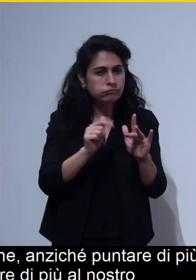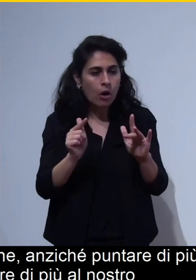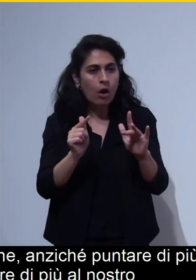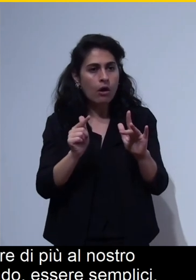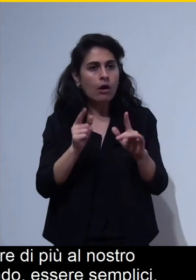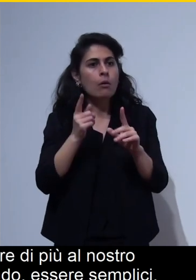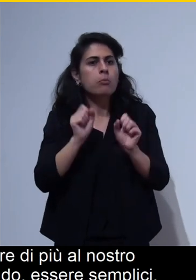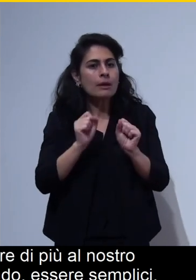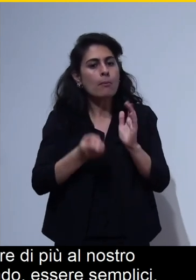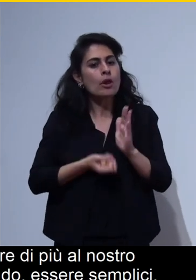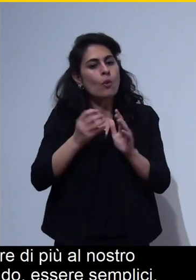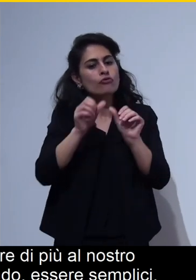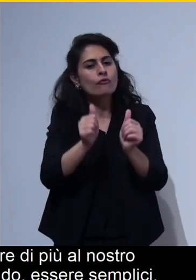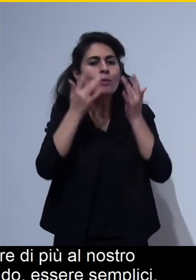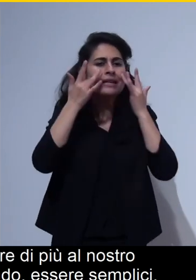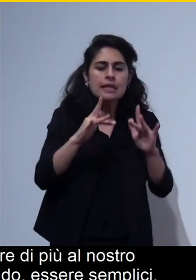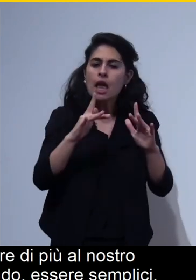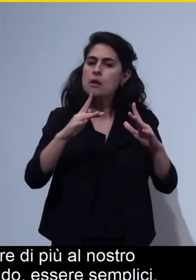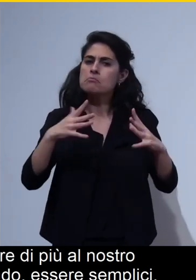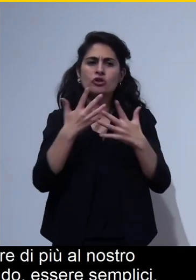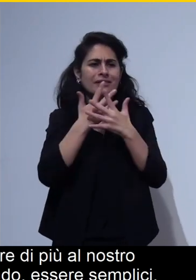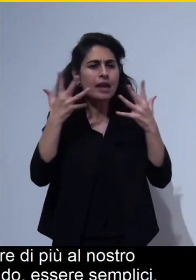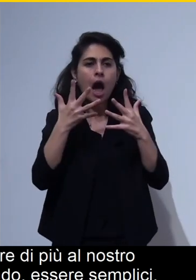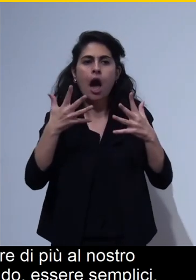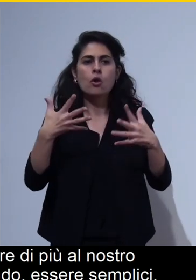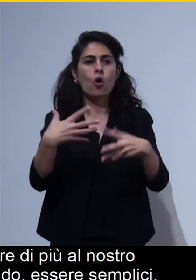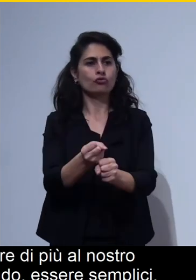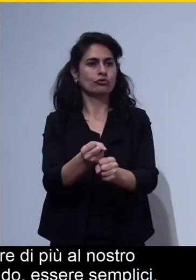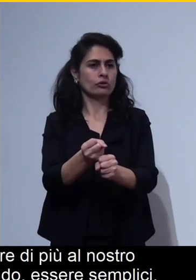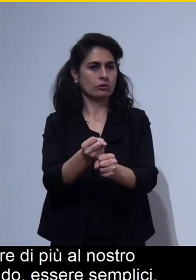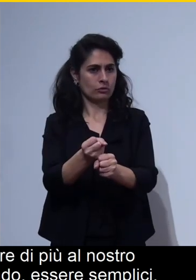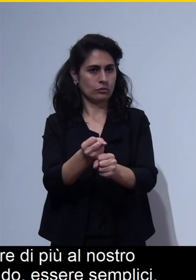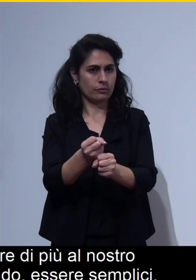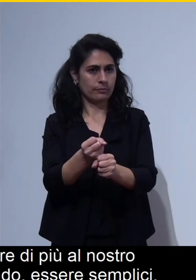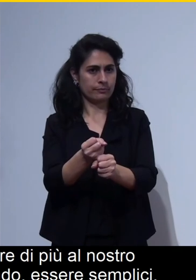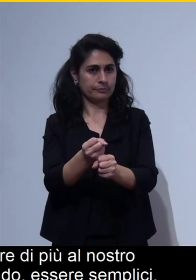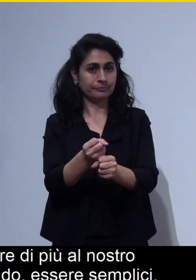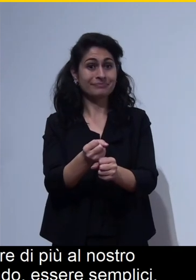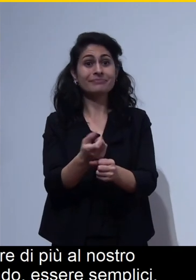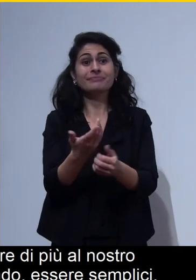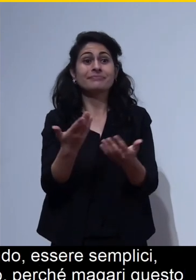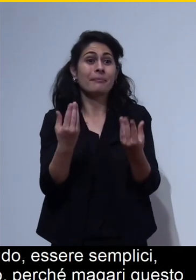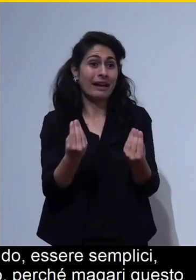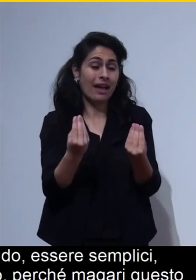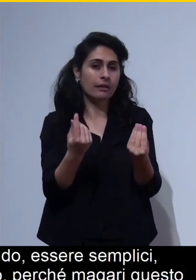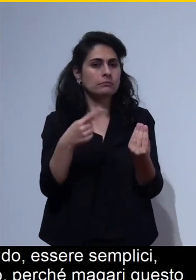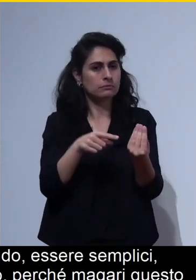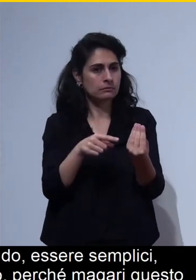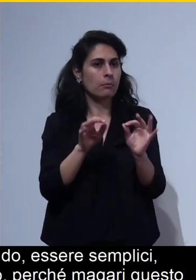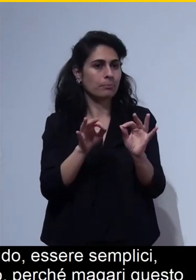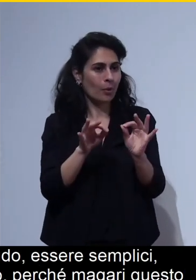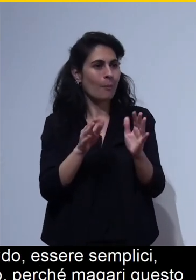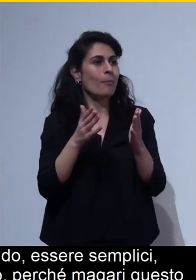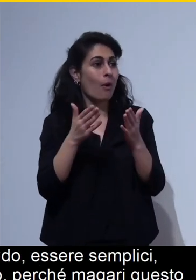breve conciso perché magari questo aiuta a voi nel comunicare meglio